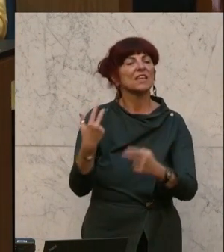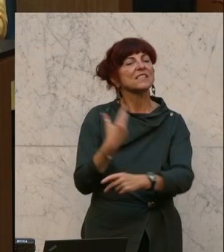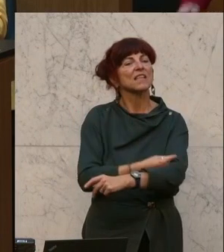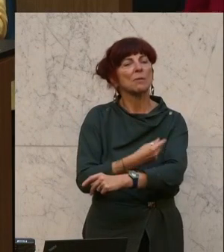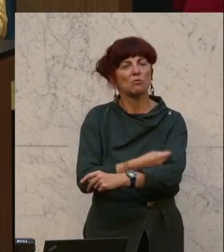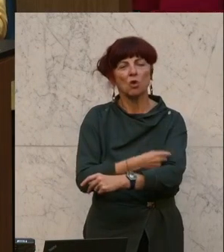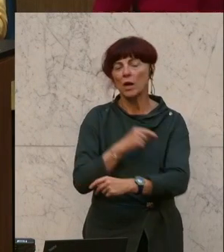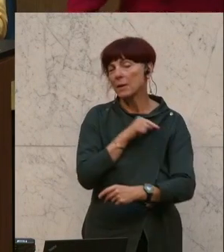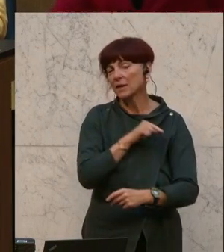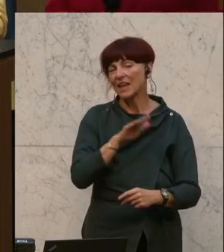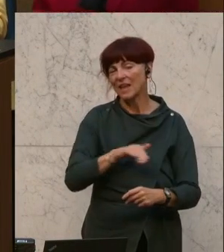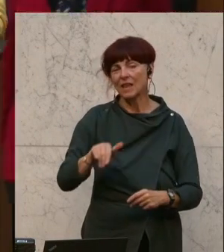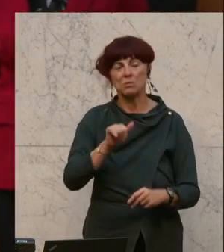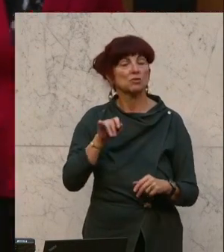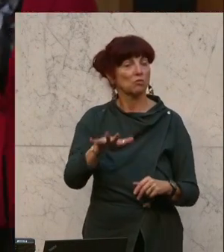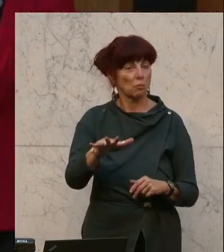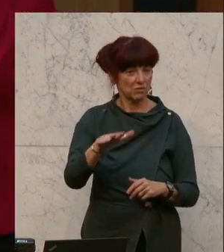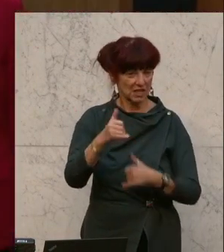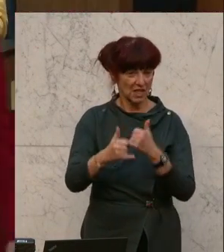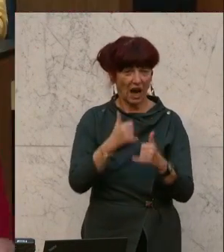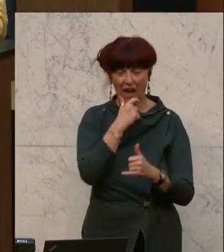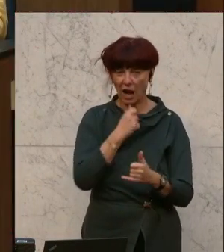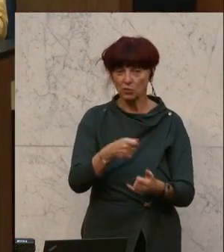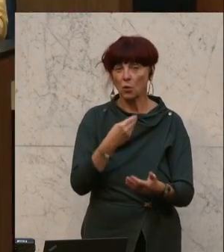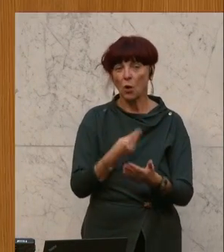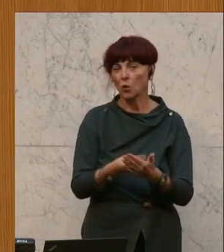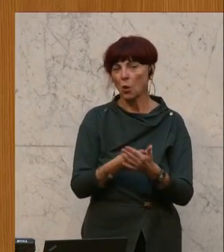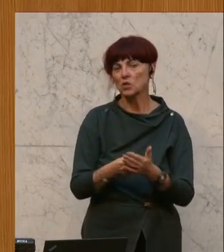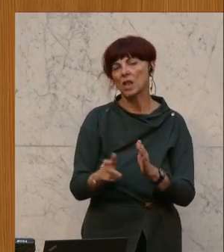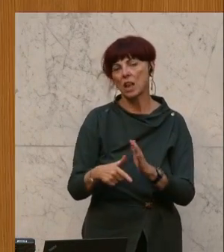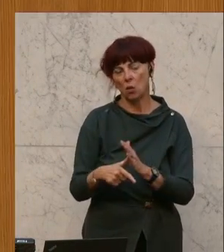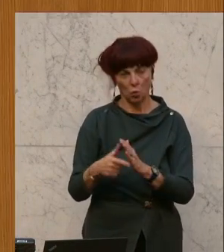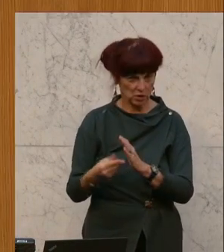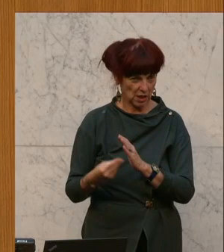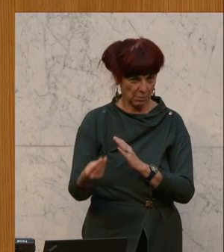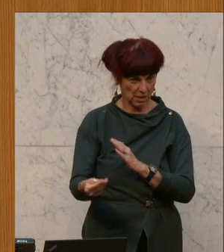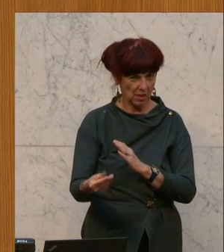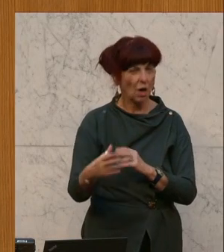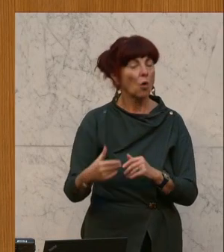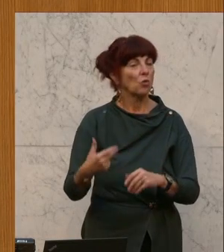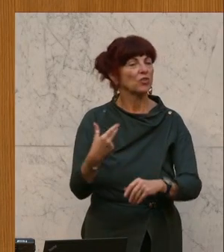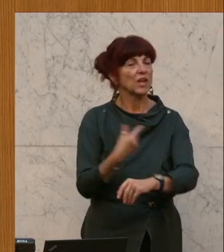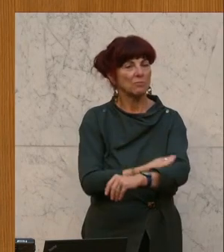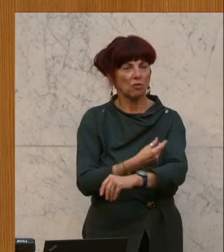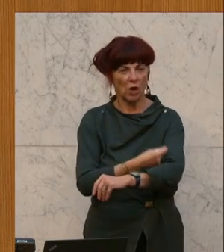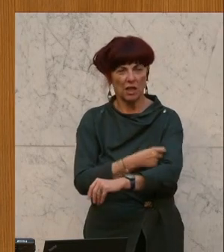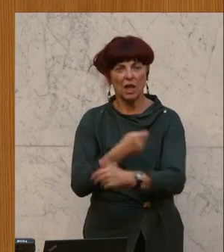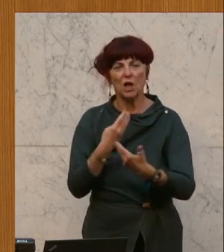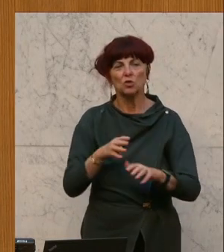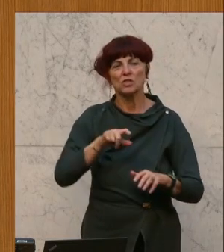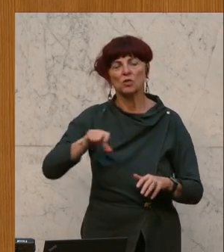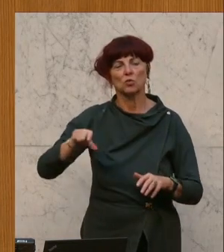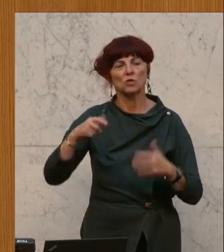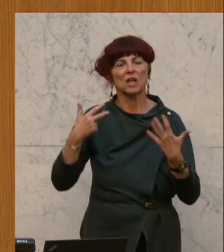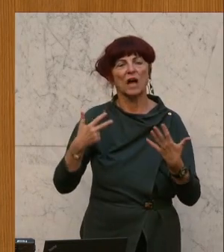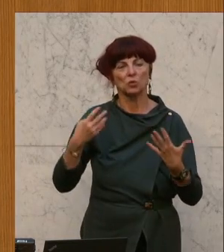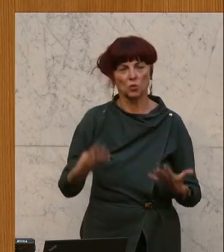Kindern bis zum vollendeten 15. Lebensjahr kostenfrei zur Verfügung gestellt. Und die Impfungen werden seit 1998 gemeinsam